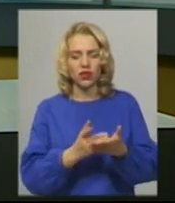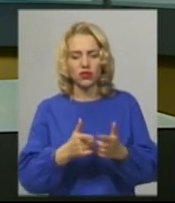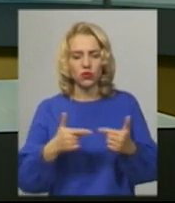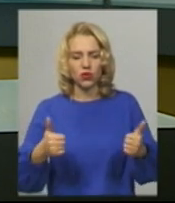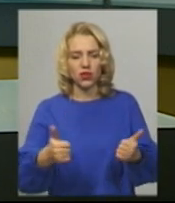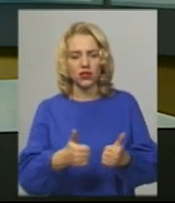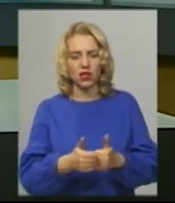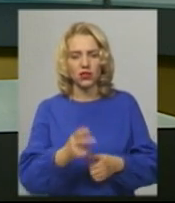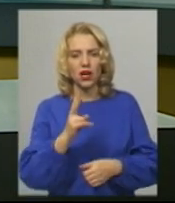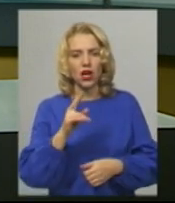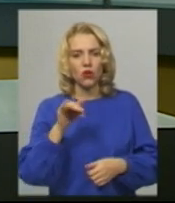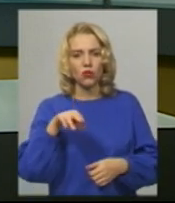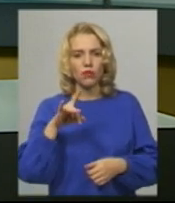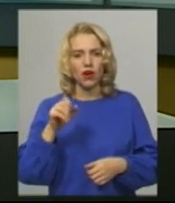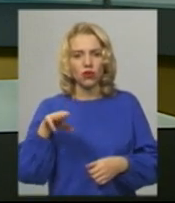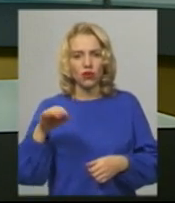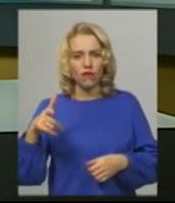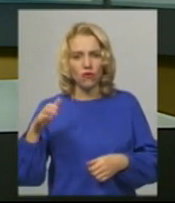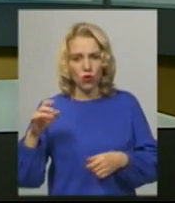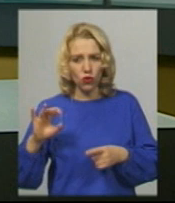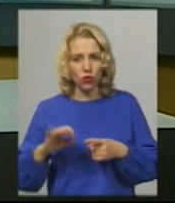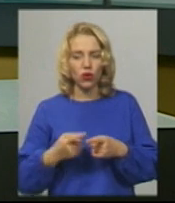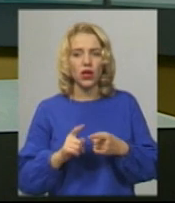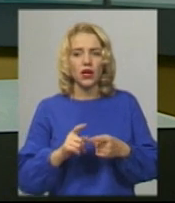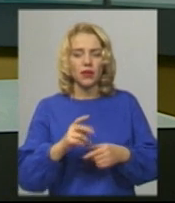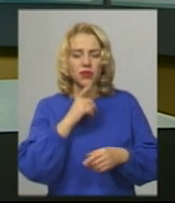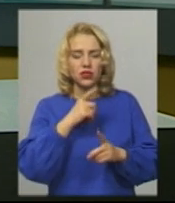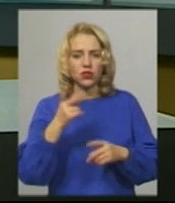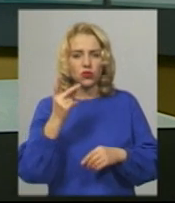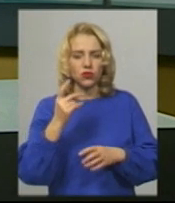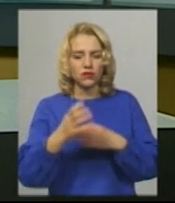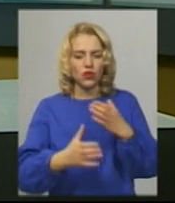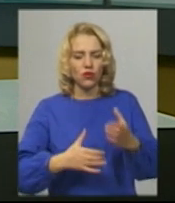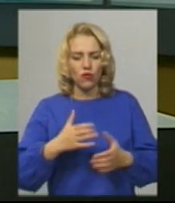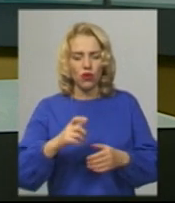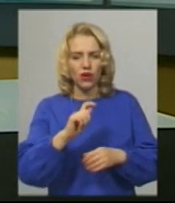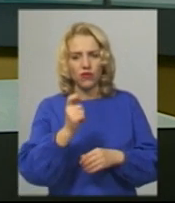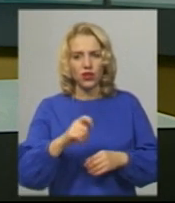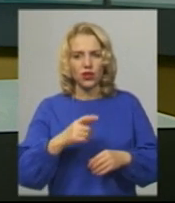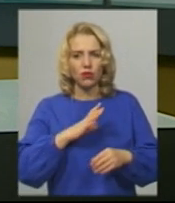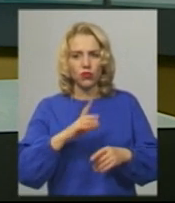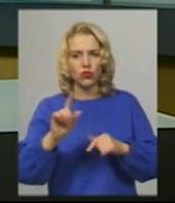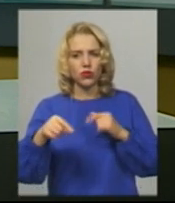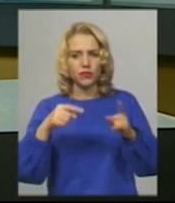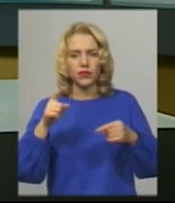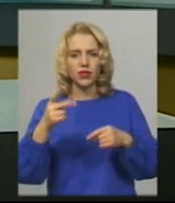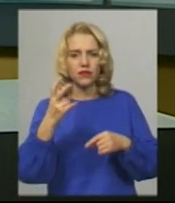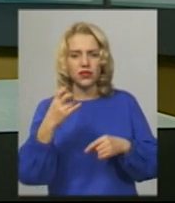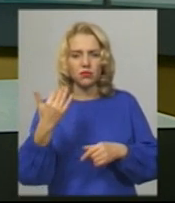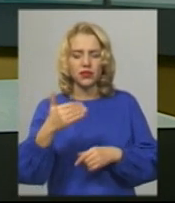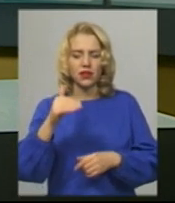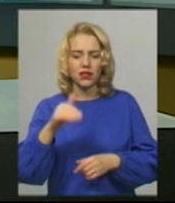Володимира Купрато, під час Другої світової війни до лав Червоної армії мобілізували 250 тисяч осіб з області.